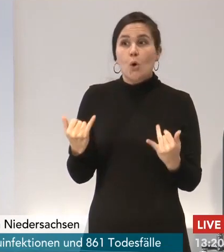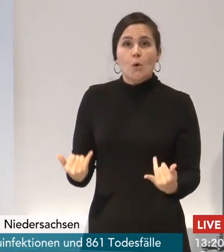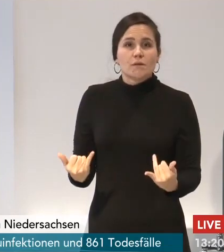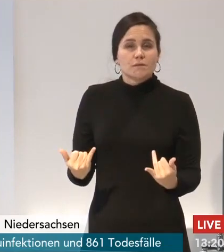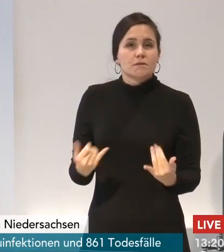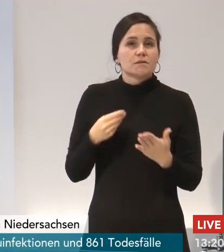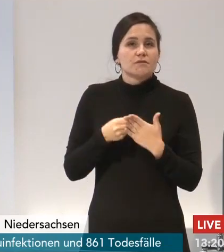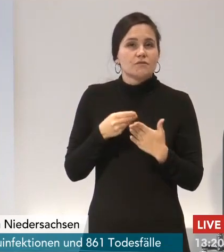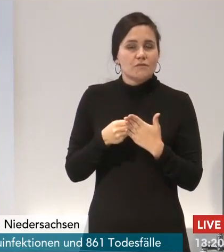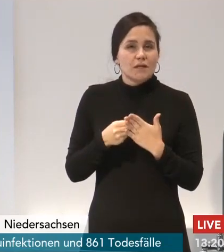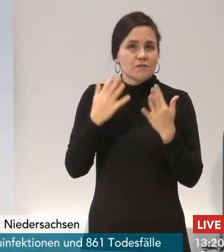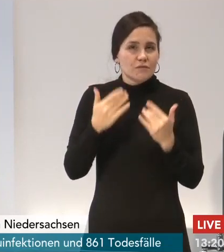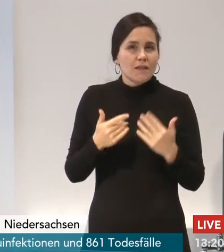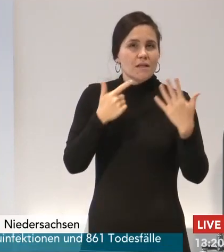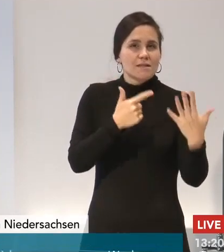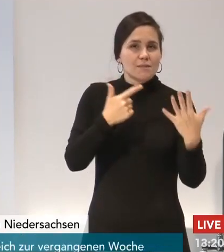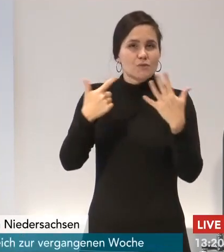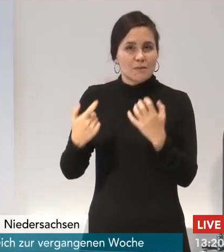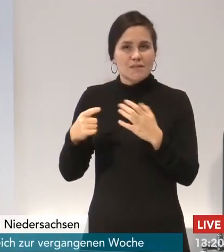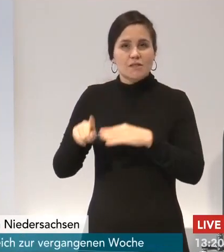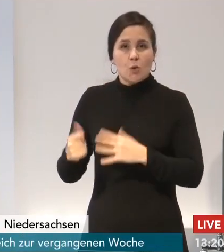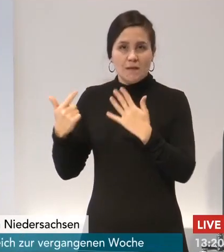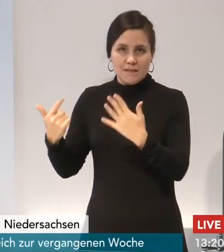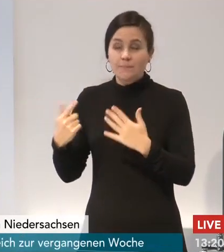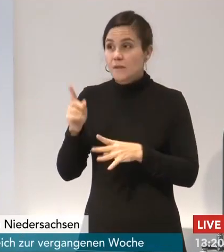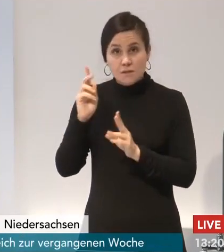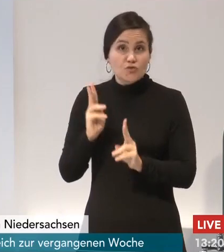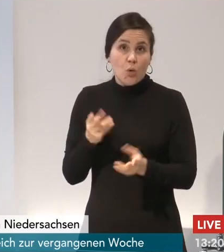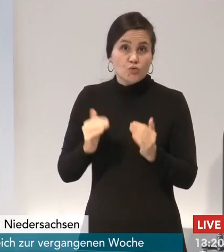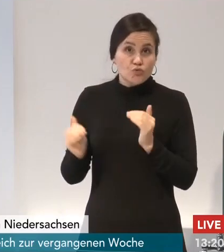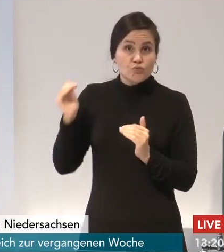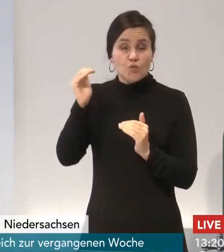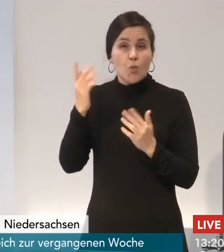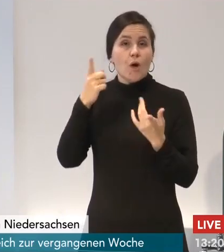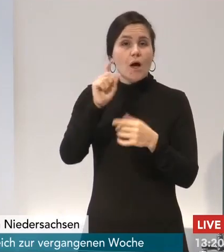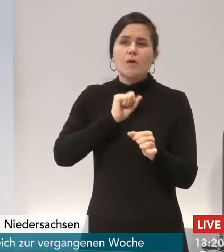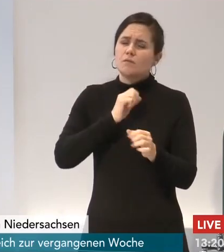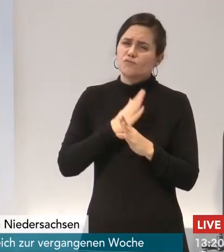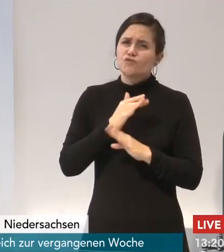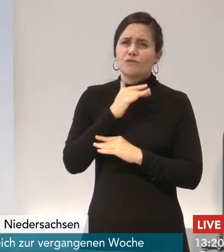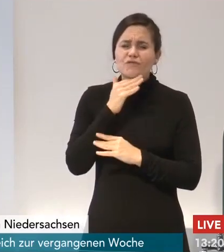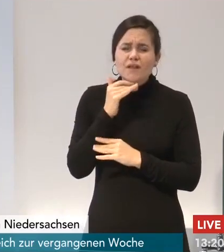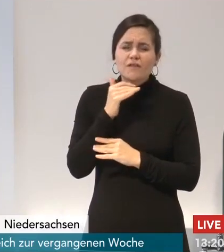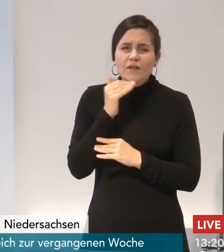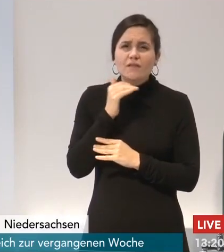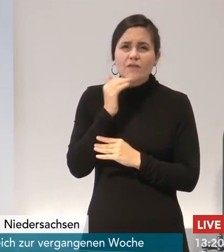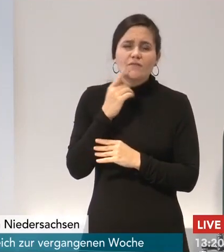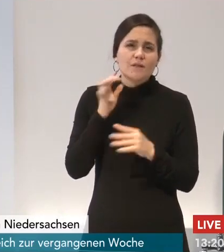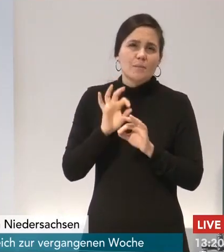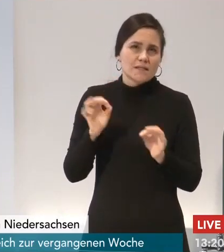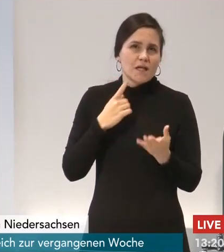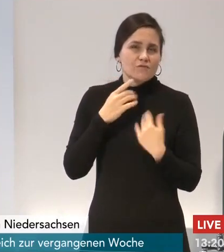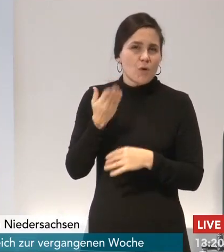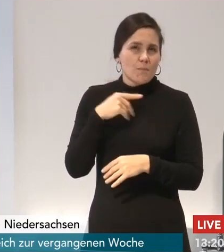,7. Das ist noch zu hoch, aber deutlich besser als viele Wochen davor. Und es fehlen noch flächendeckende